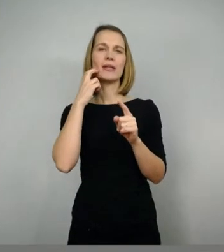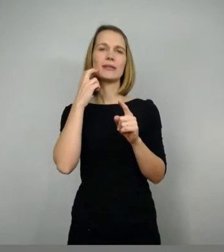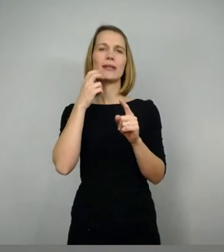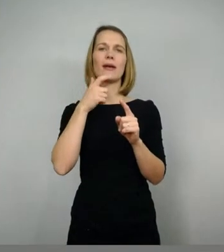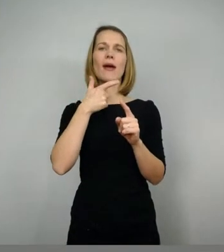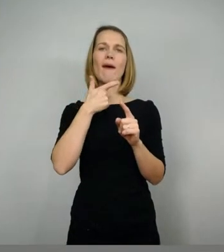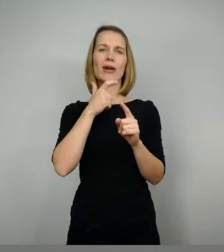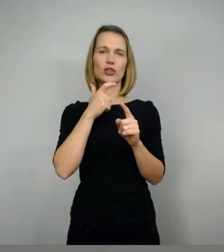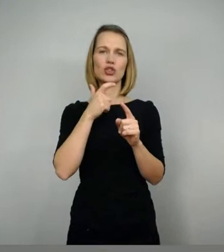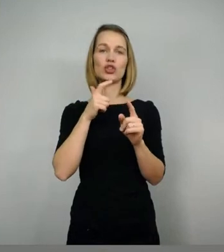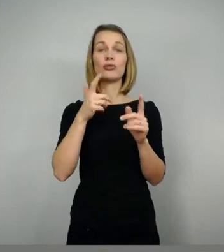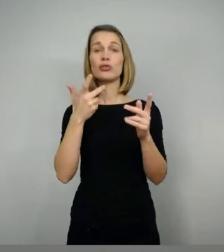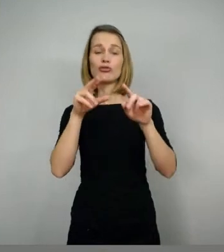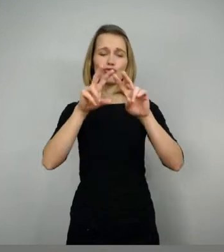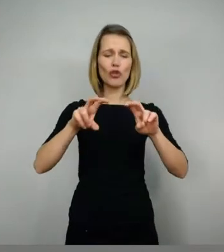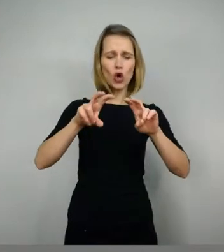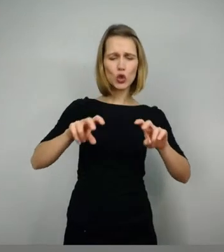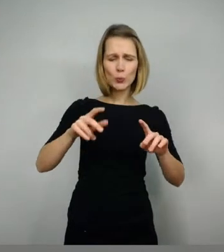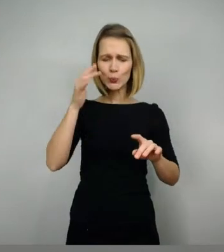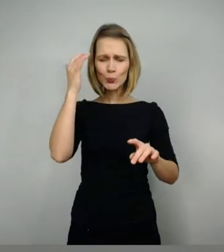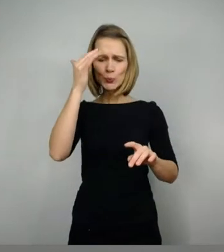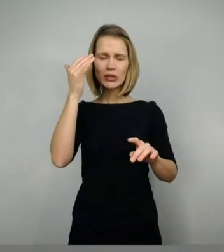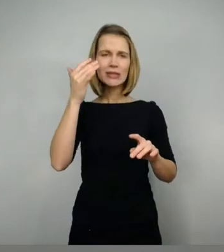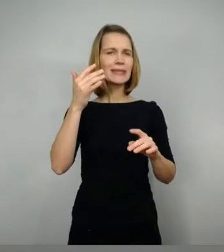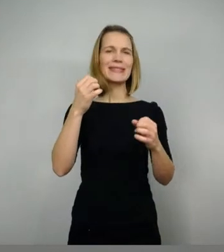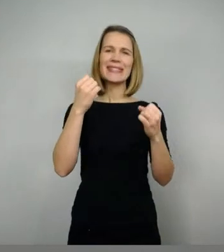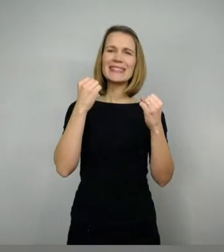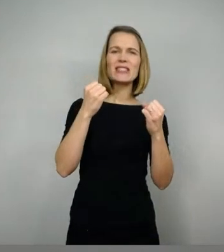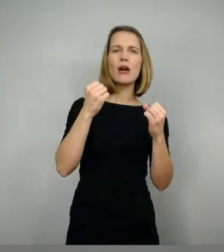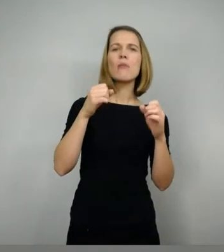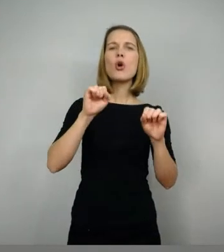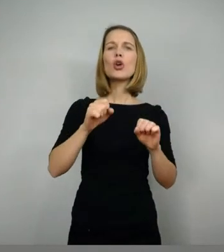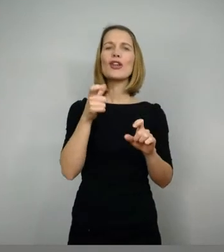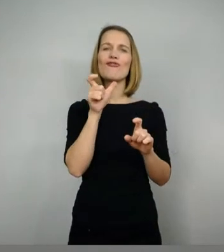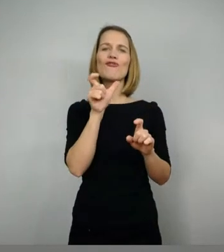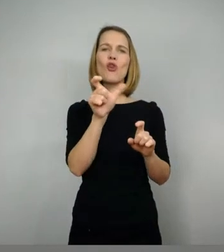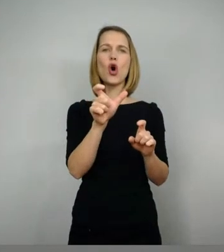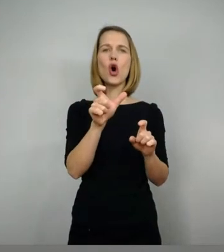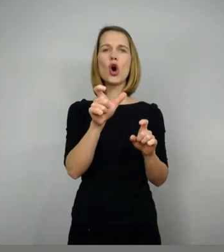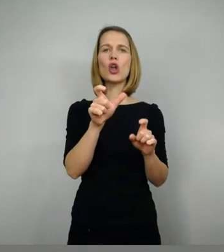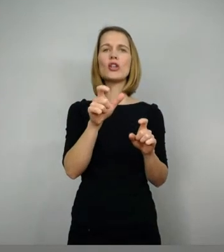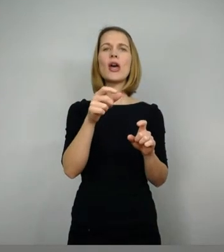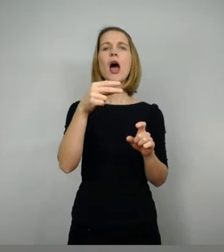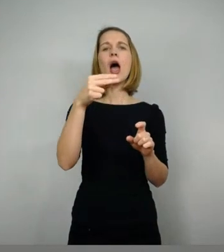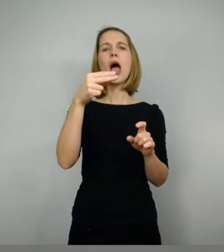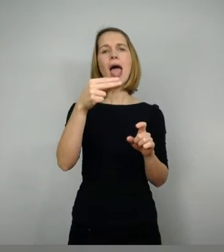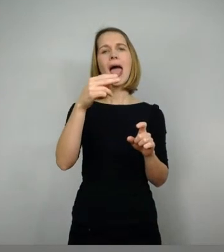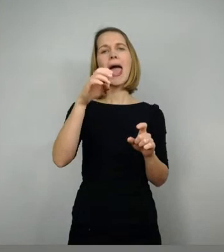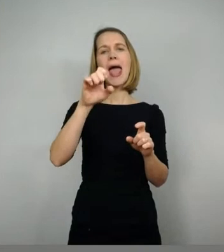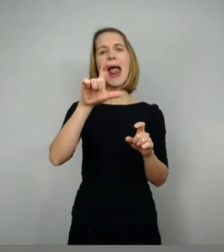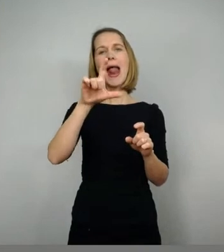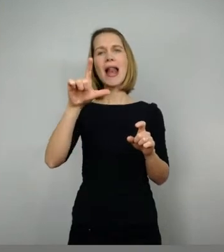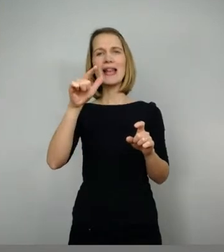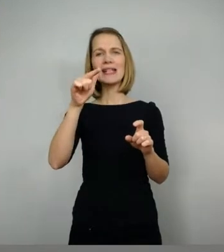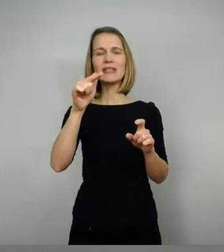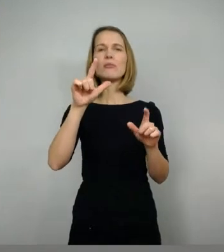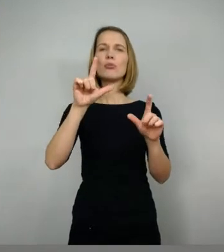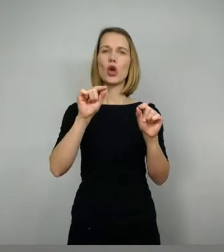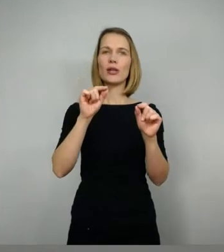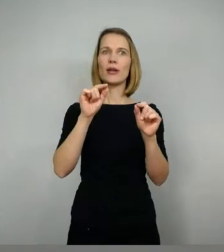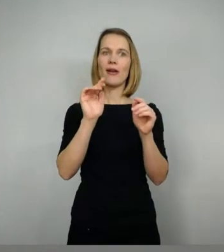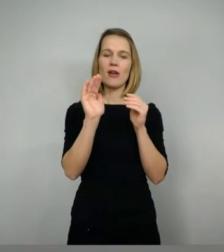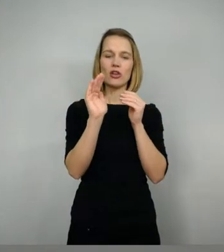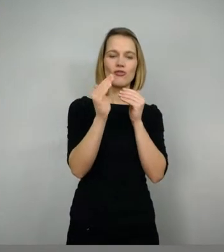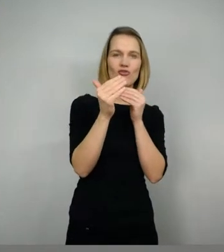sicher, zurück auf den Begriff Hellen, was bedecken oder verbergen oder schützen bedeutet. Das bezeichnet einen gerüsteten